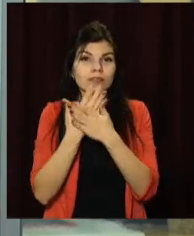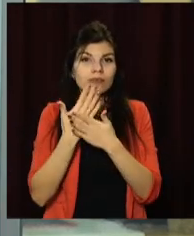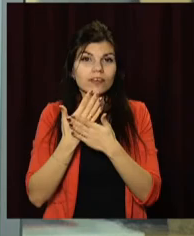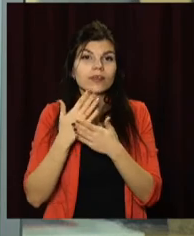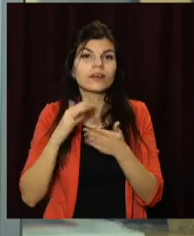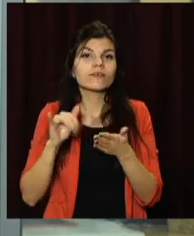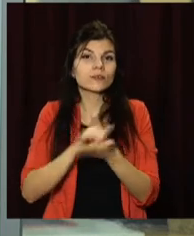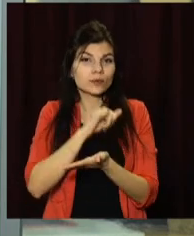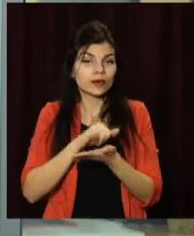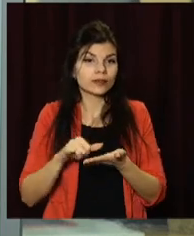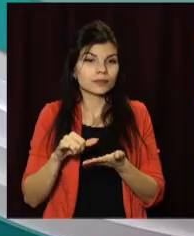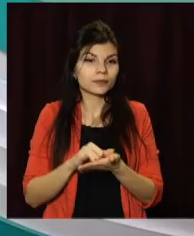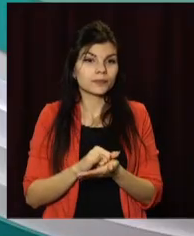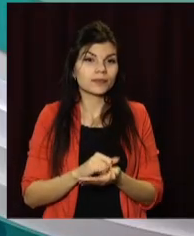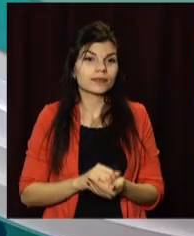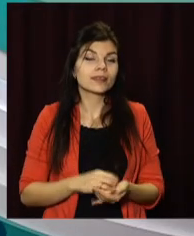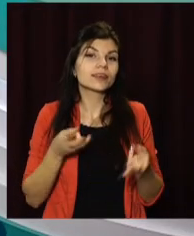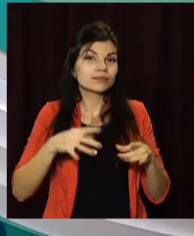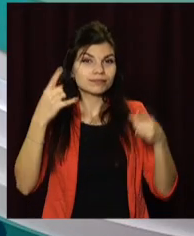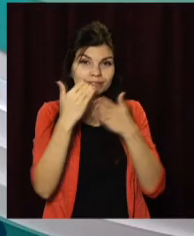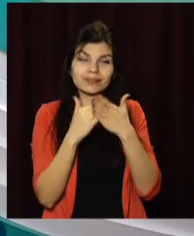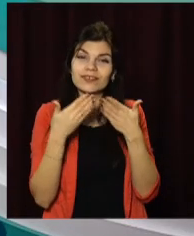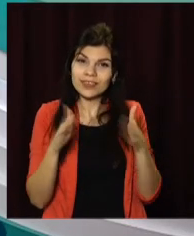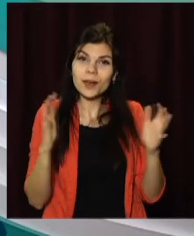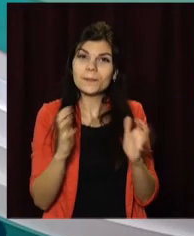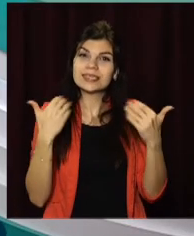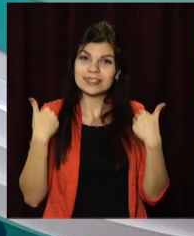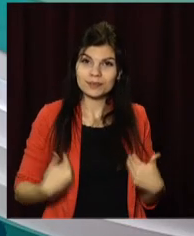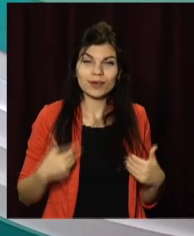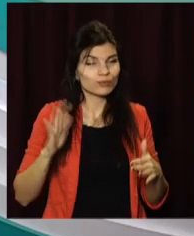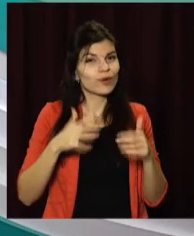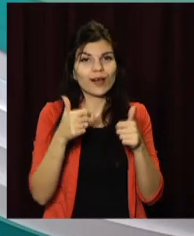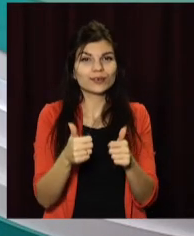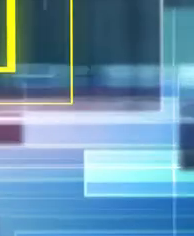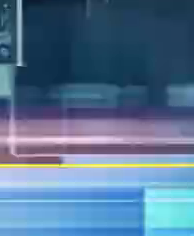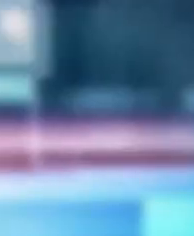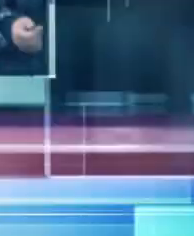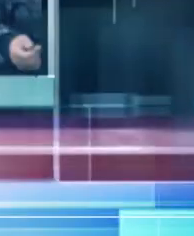на нашому ютуб-каналі. Залишайтесь відкритим, бережіть себе і на все добре.